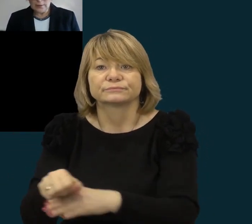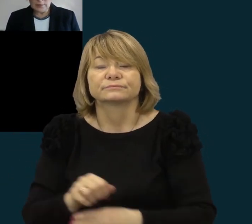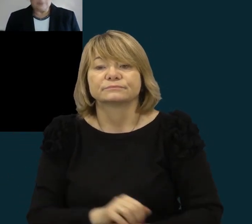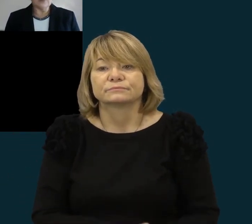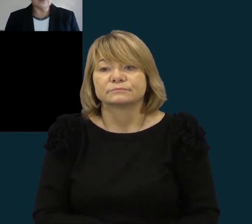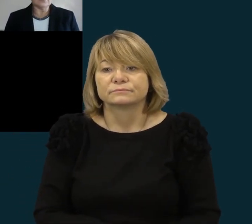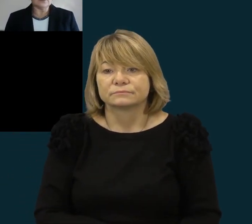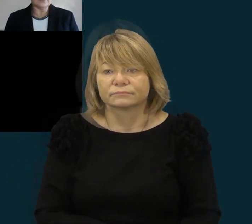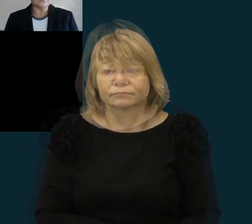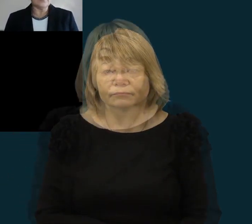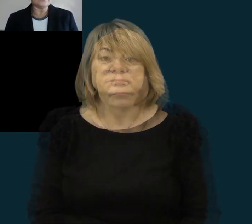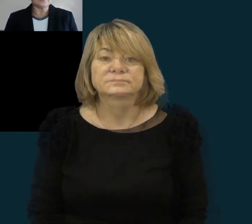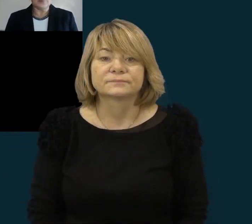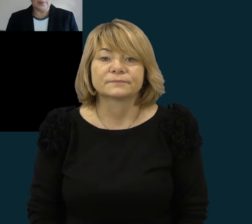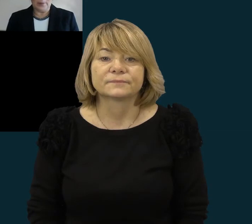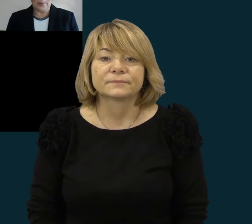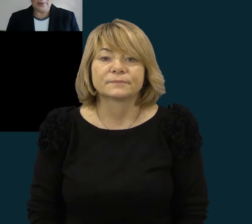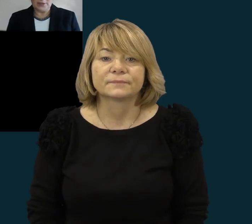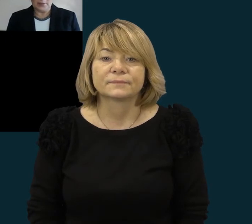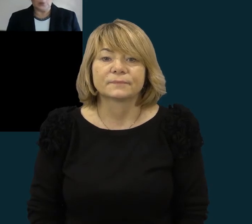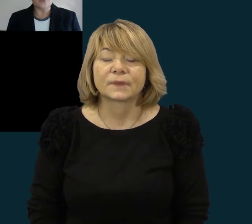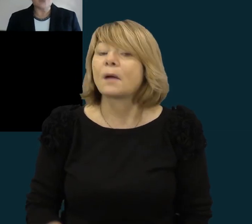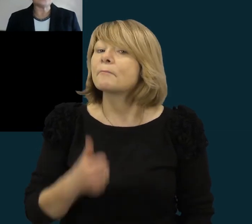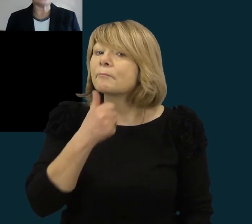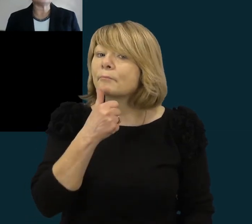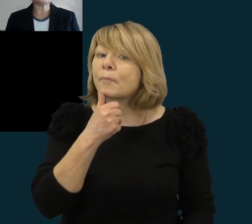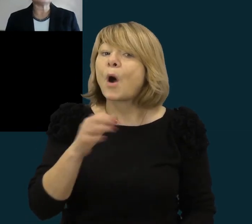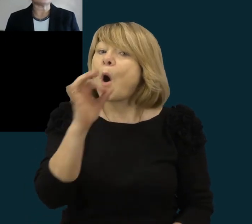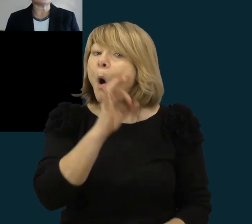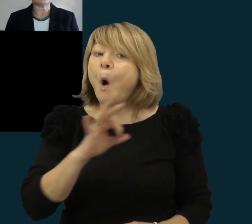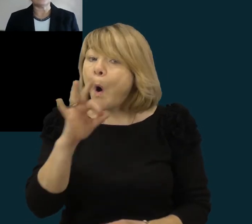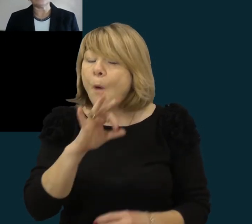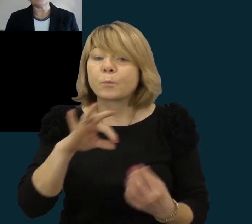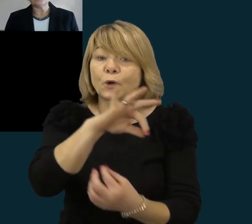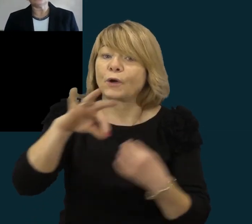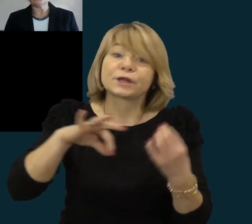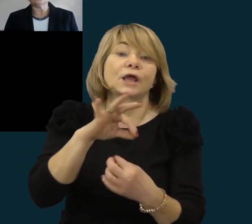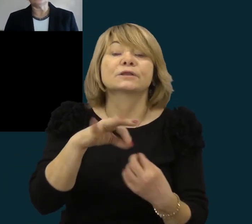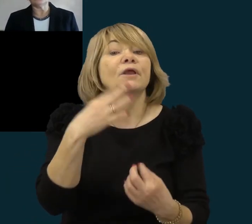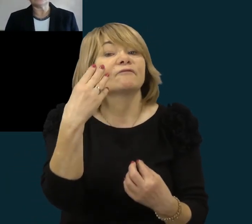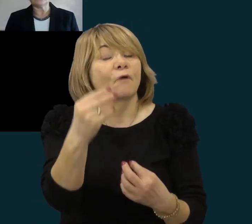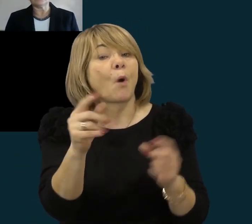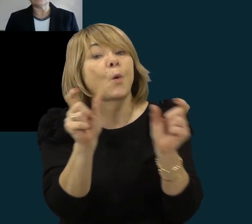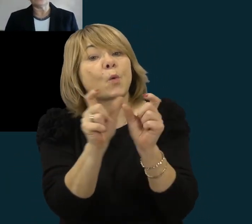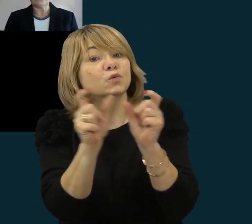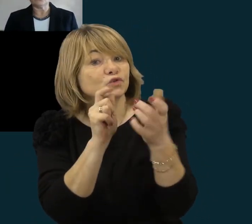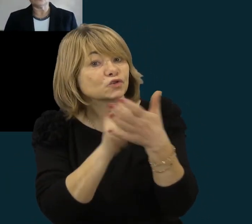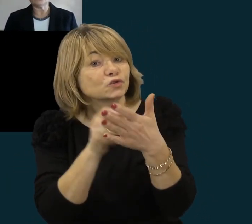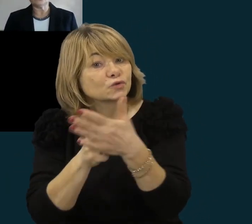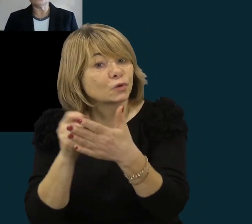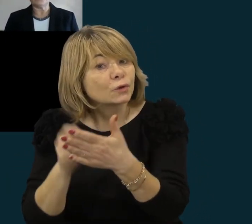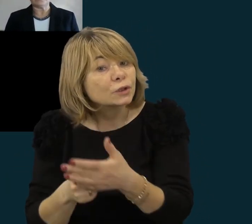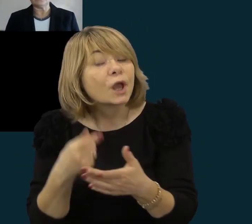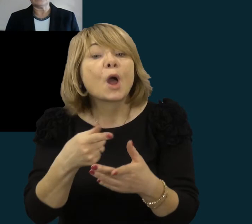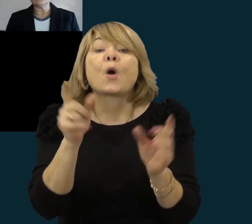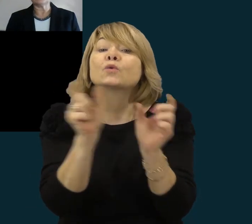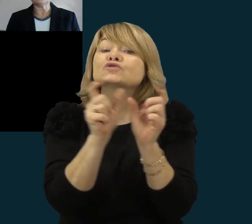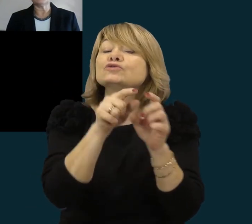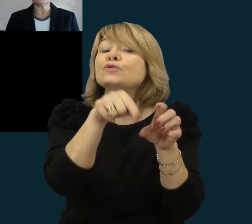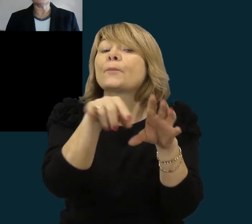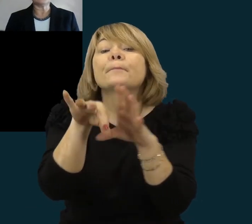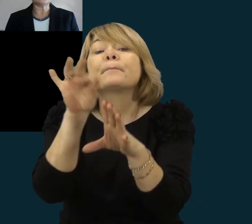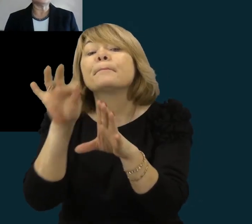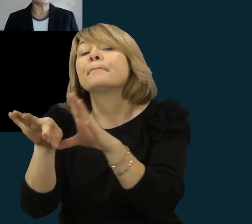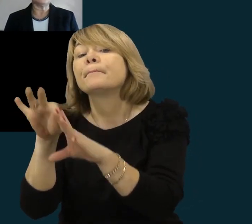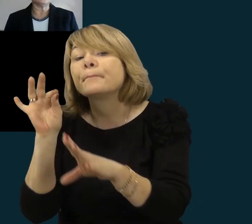kalbėti apie pačią tą projektinę užduotį ir apie tų, sakykim, užduočių parinkimą, daugiau